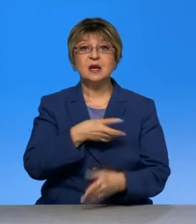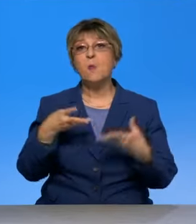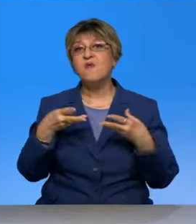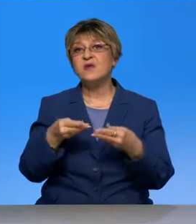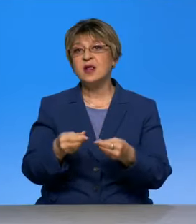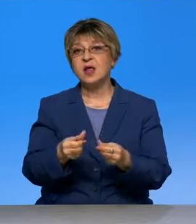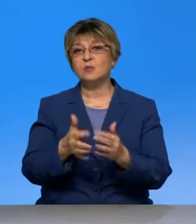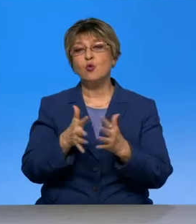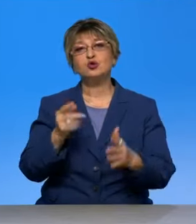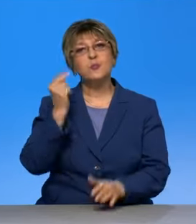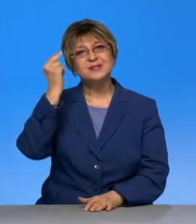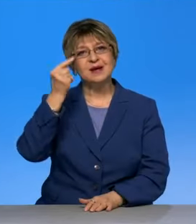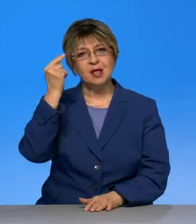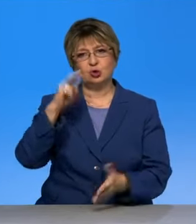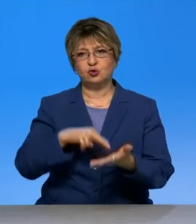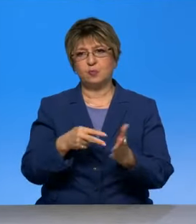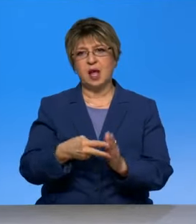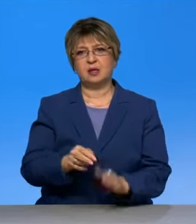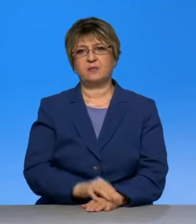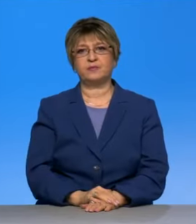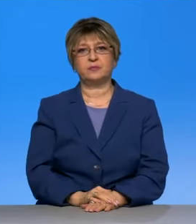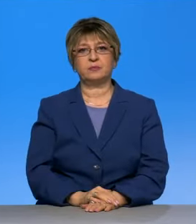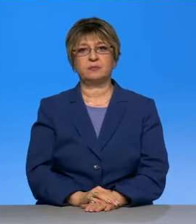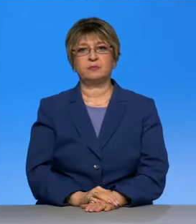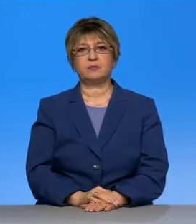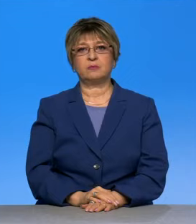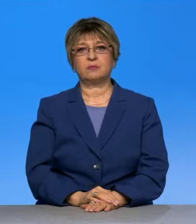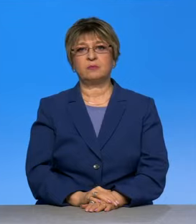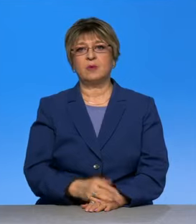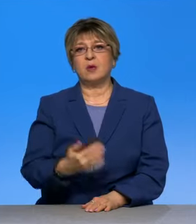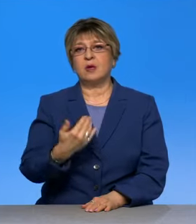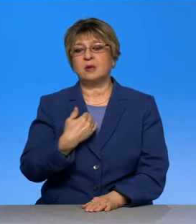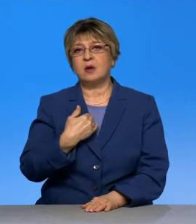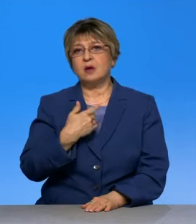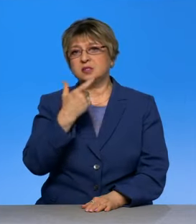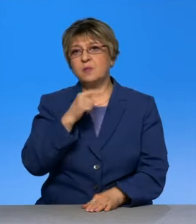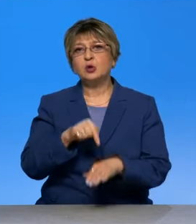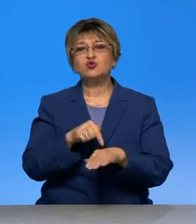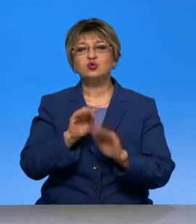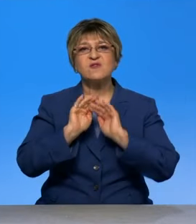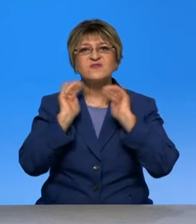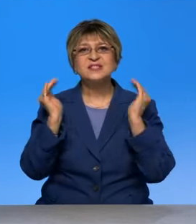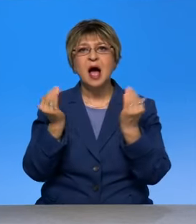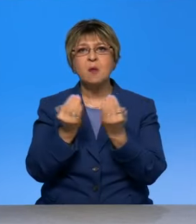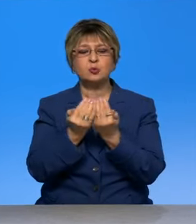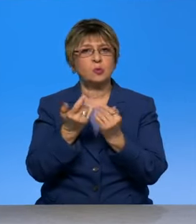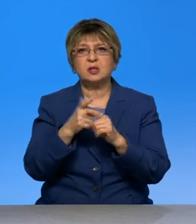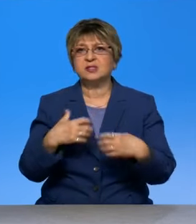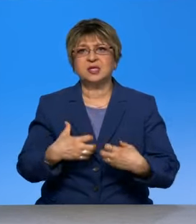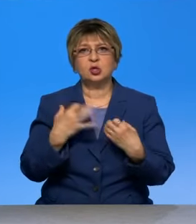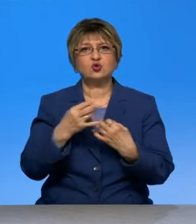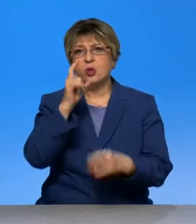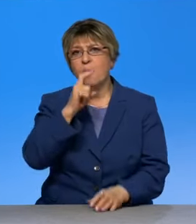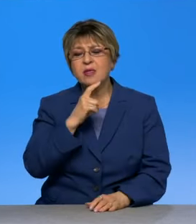больше в психологическом плане. Никто никогда не ощущал и всегда в таком замкнутом пространстве. И это было страшно, когда ничего не понятно,